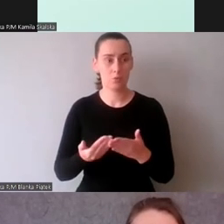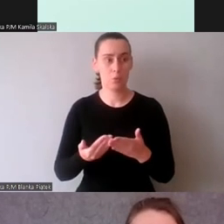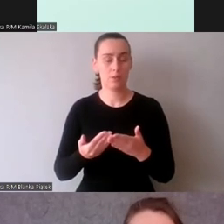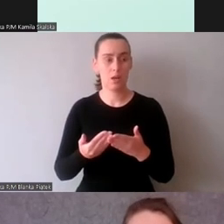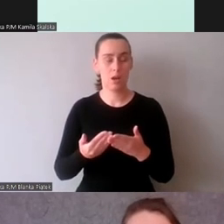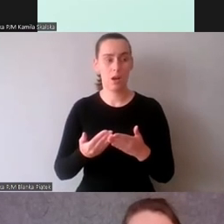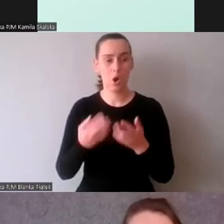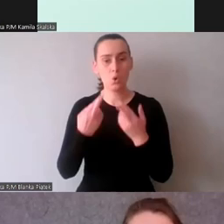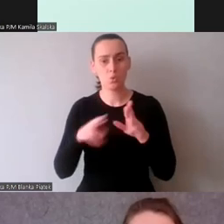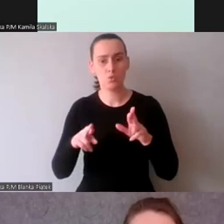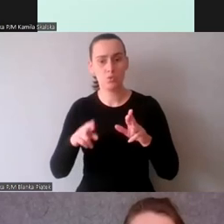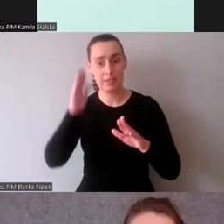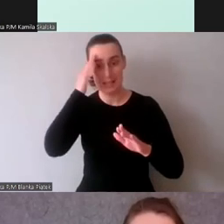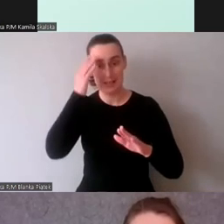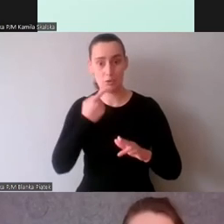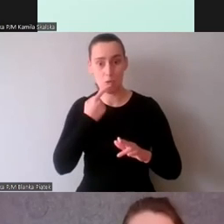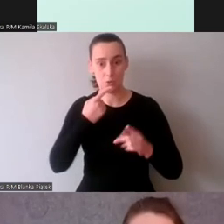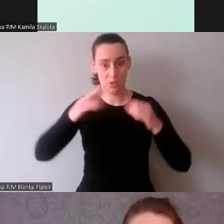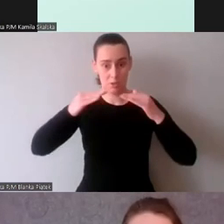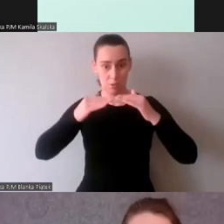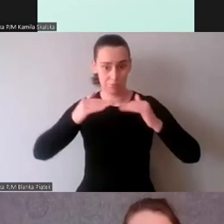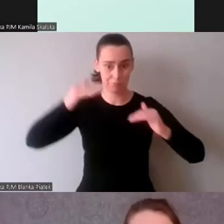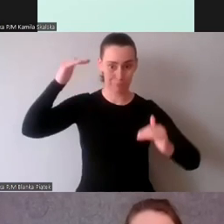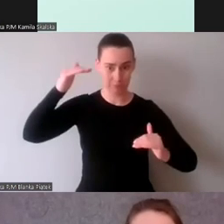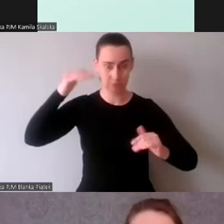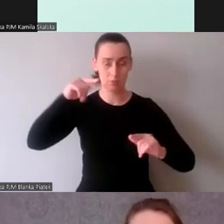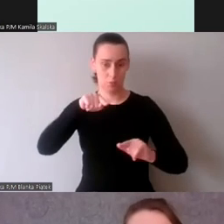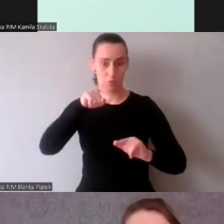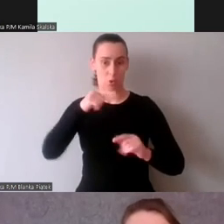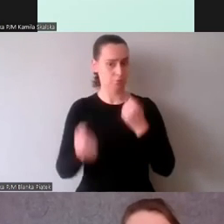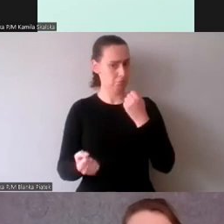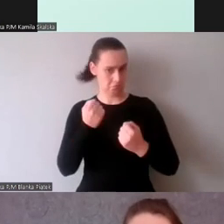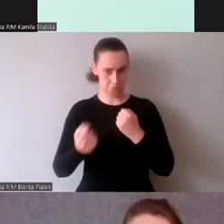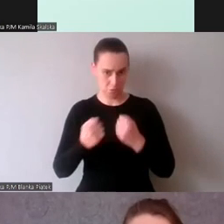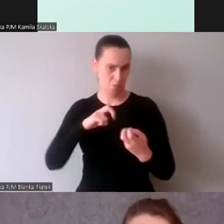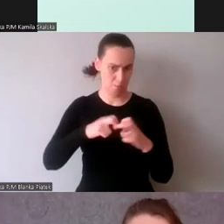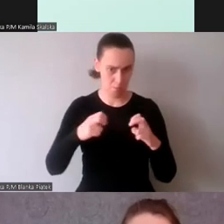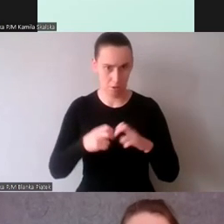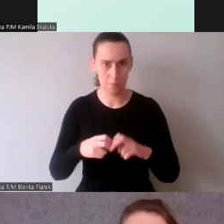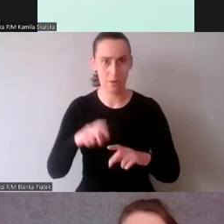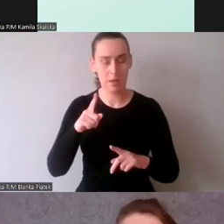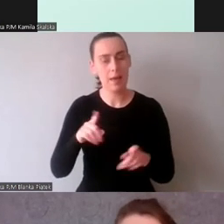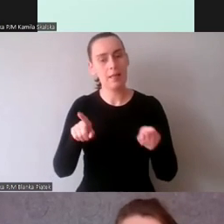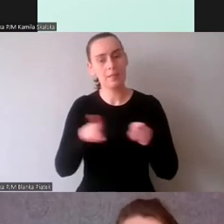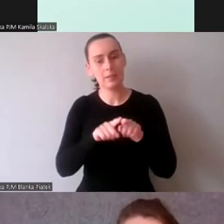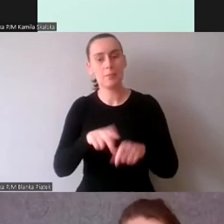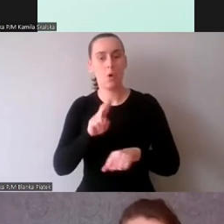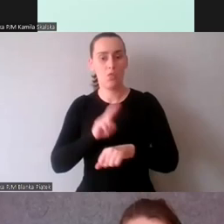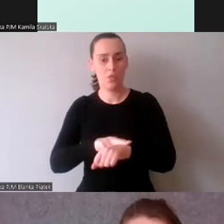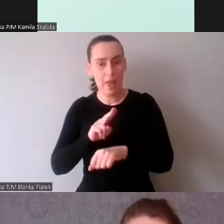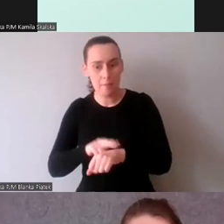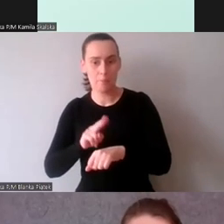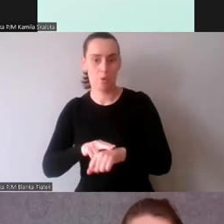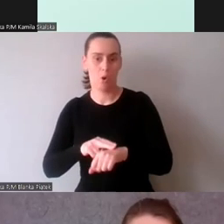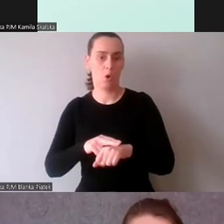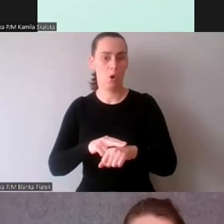języków jest właśnie jednym z takich wyzwań. Podobnie tempo, terminologia,